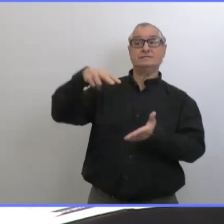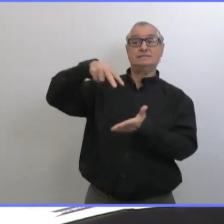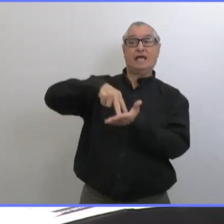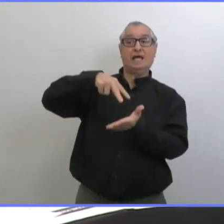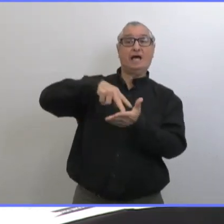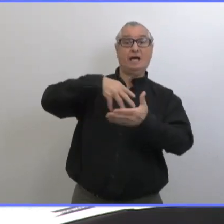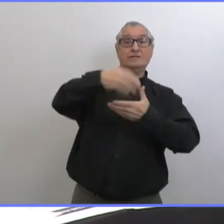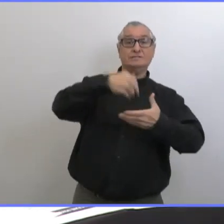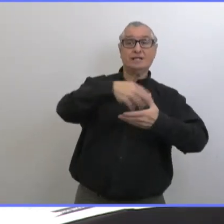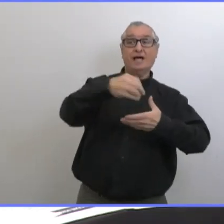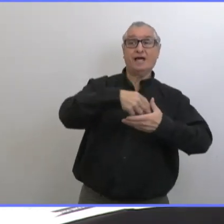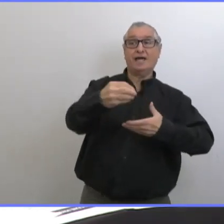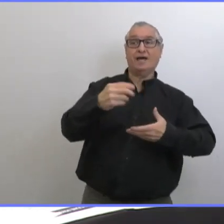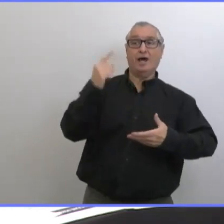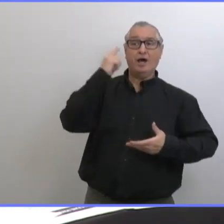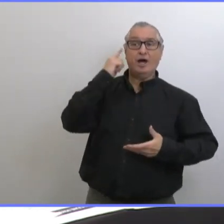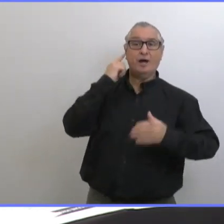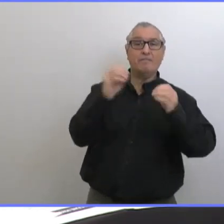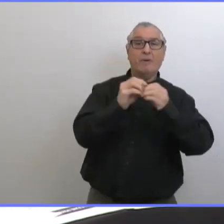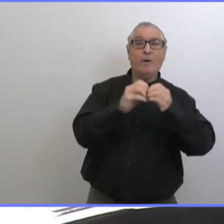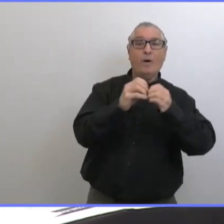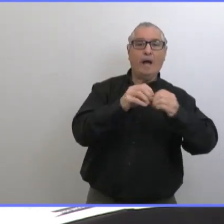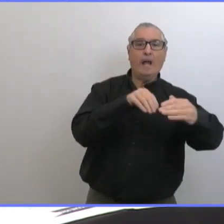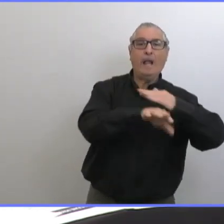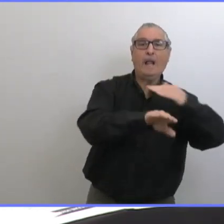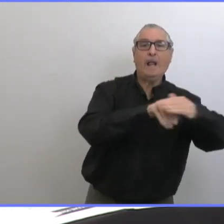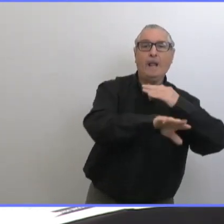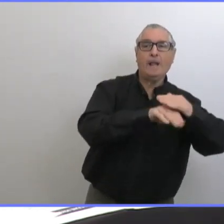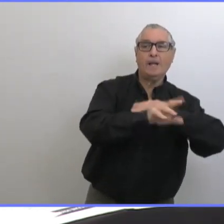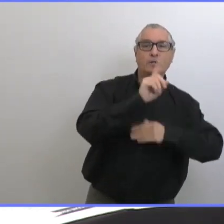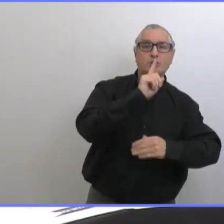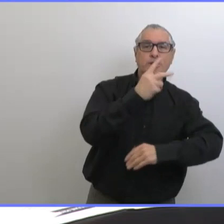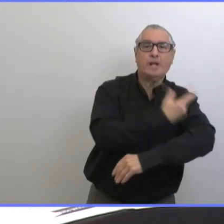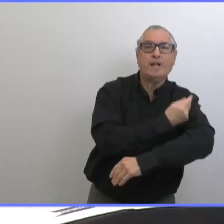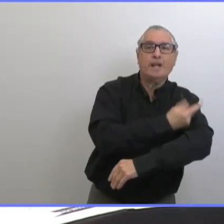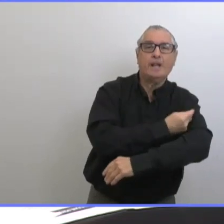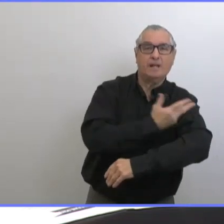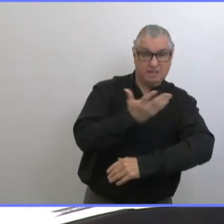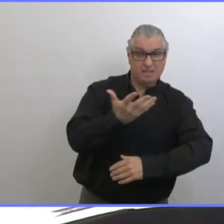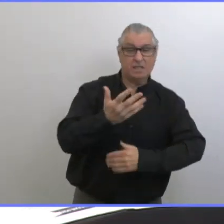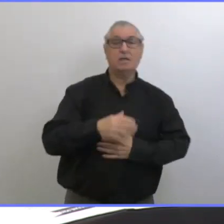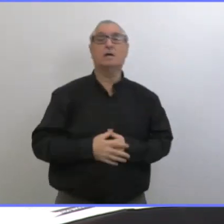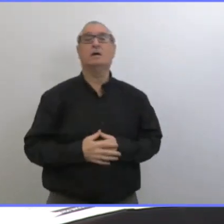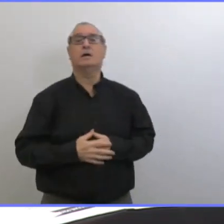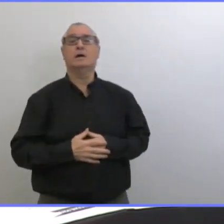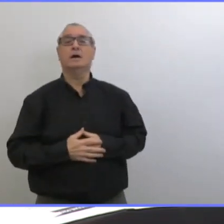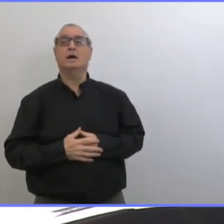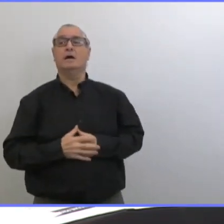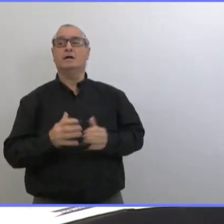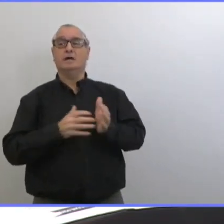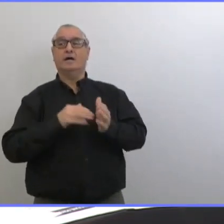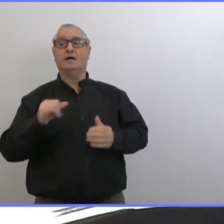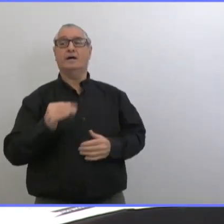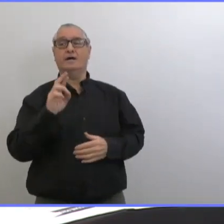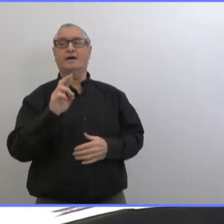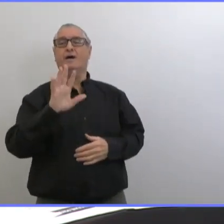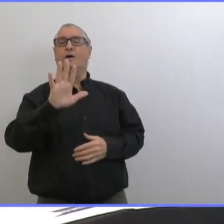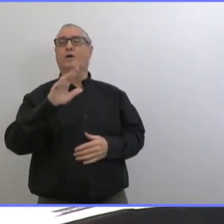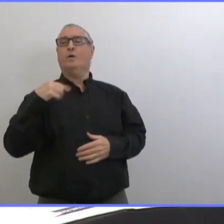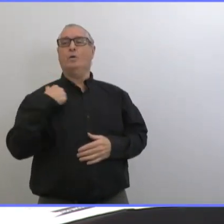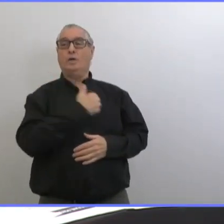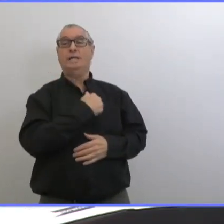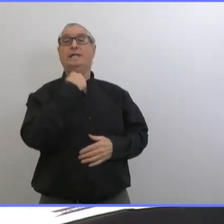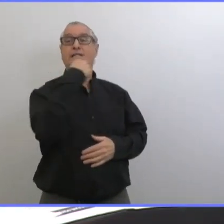exemple pour Pfizer on a six doses en général d'une fiole et on demande à tous les immunisateurs